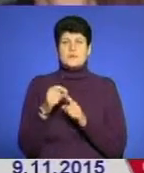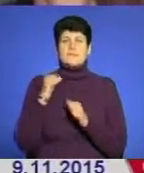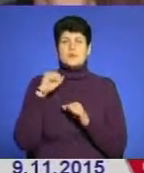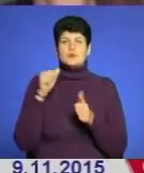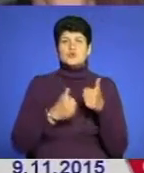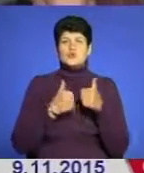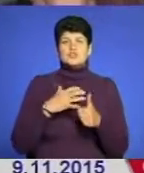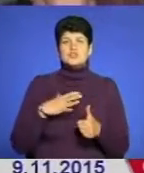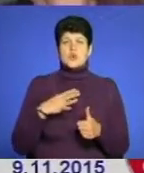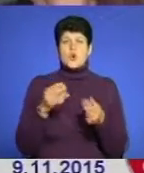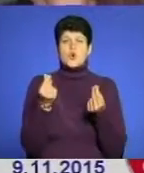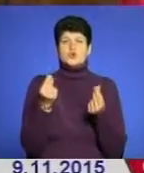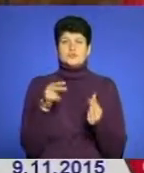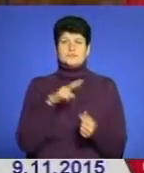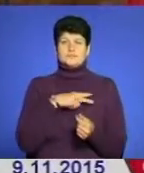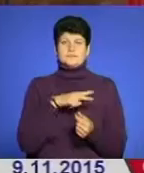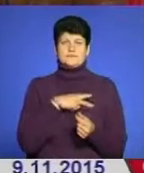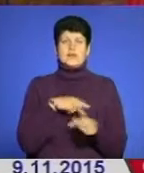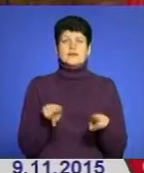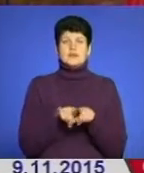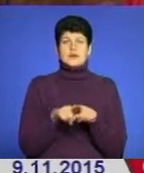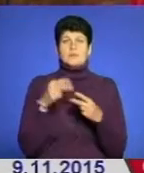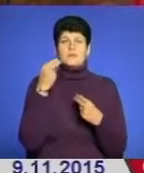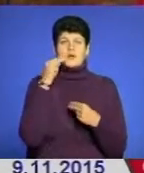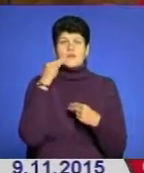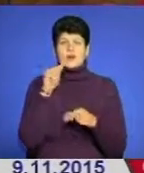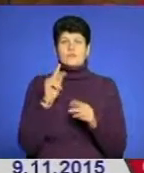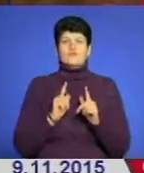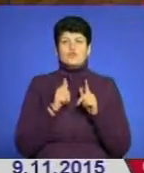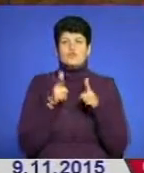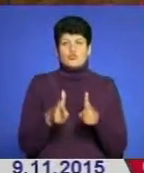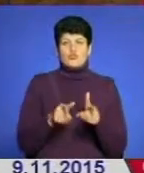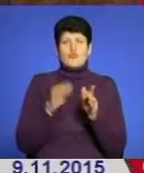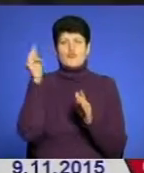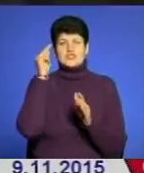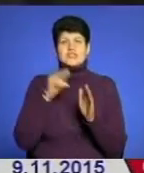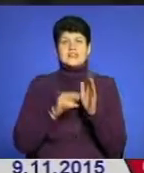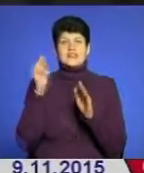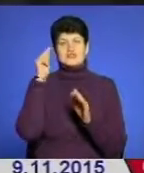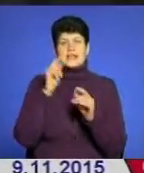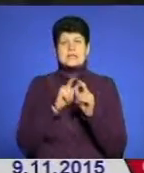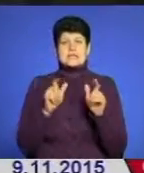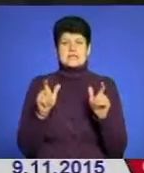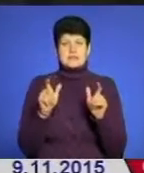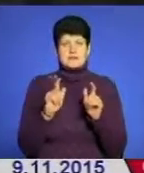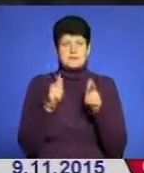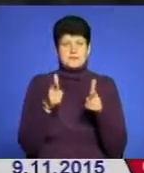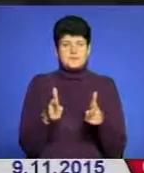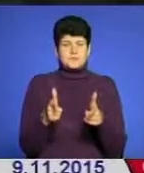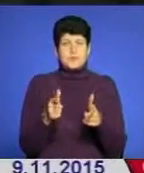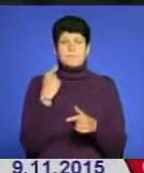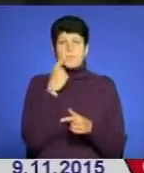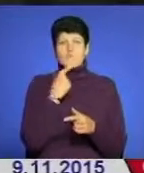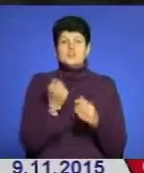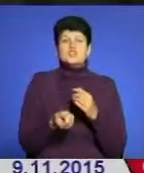конкурсу чекають грошові премії, а також переваги під час вступу до вищих навчальних закладів. Мова як джерело. Людина,